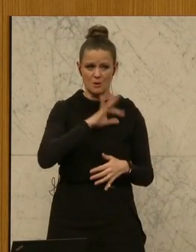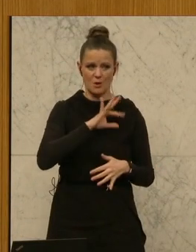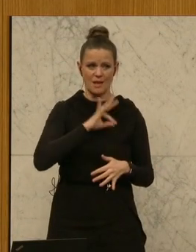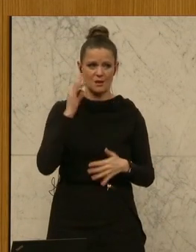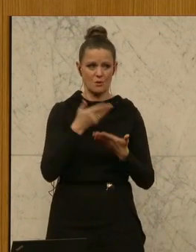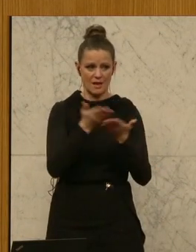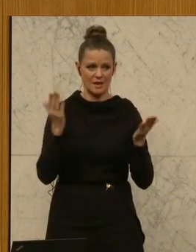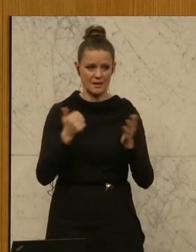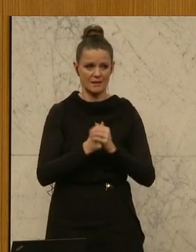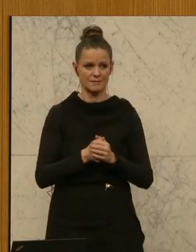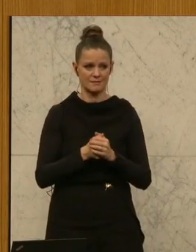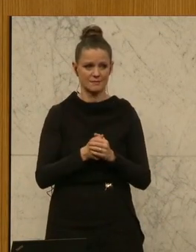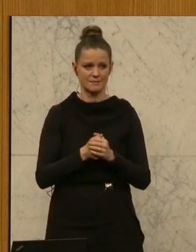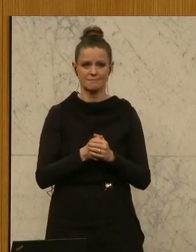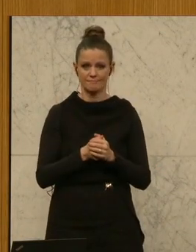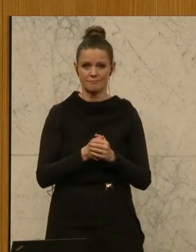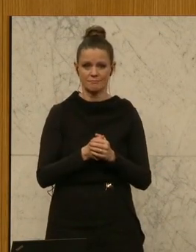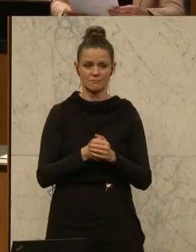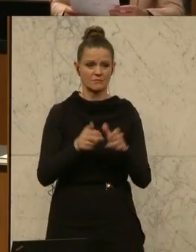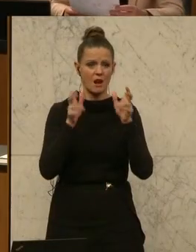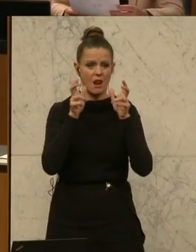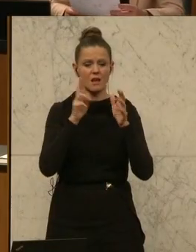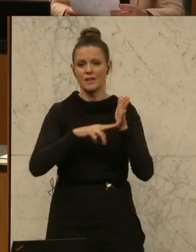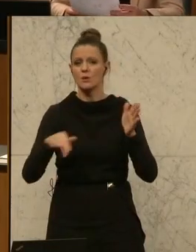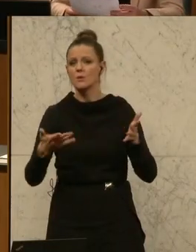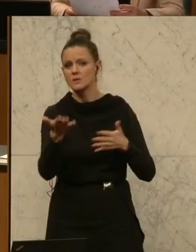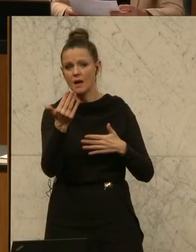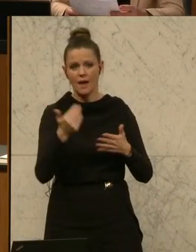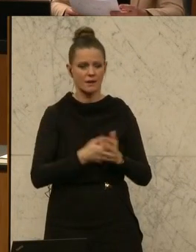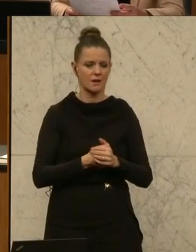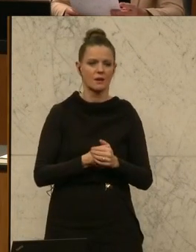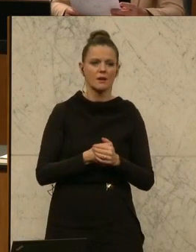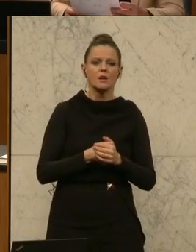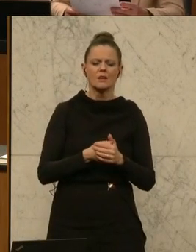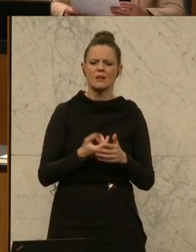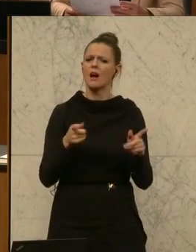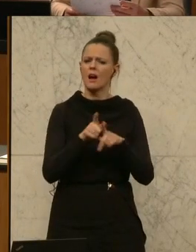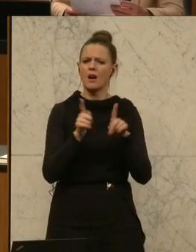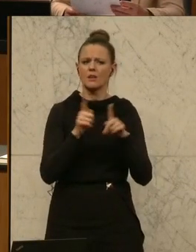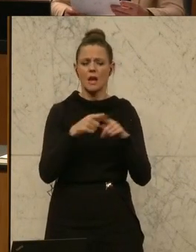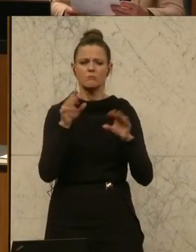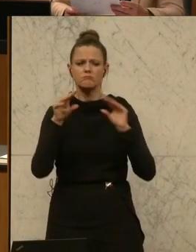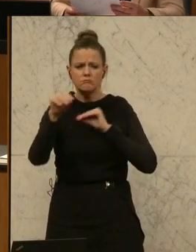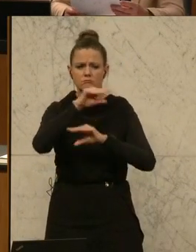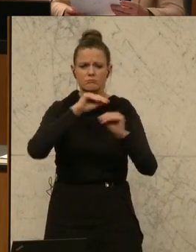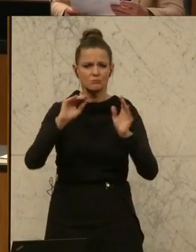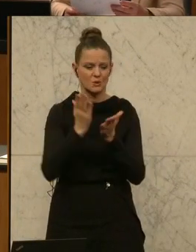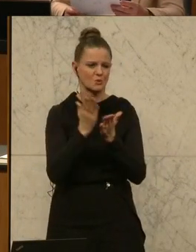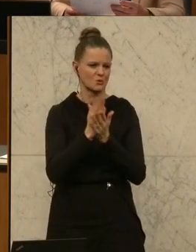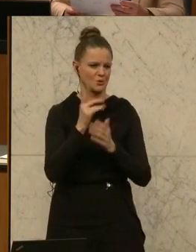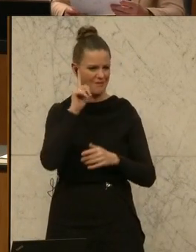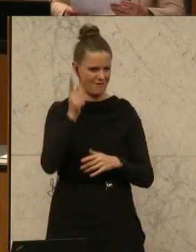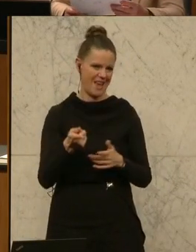Kollegen, weil es euch lautstark macht, dass Niederösterreich, es steht im Raum und es ist gerüchterweise auch schon bekannt,